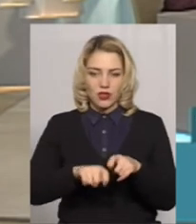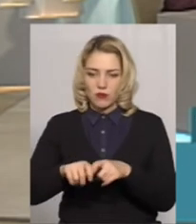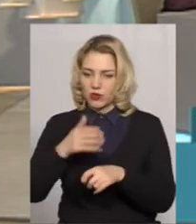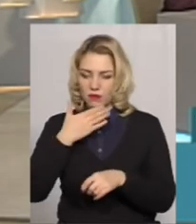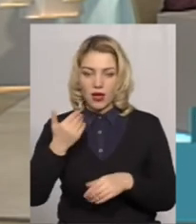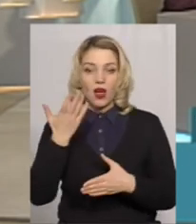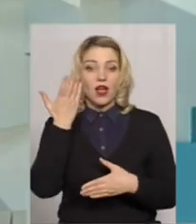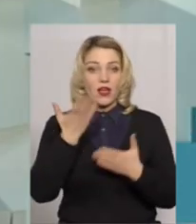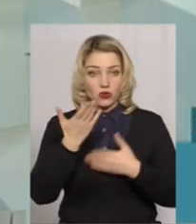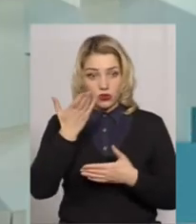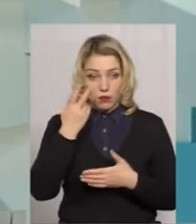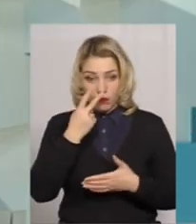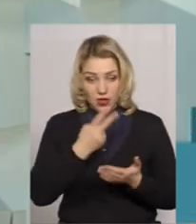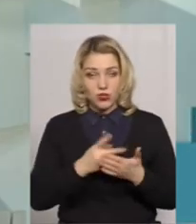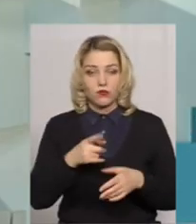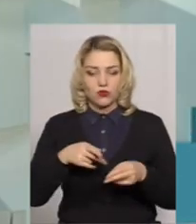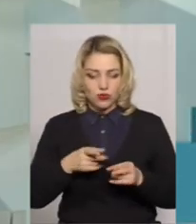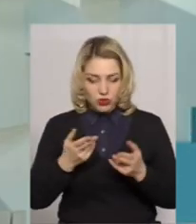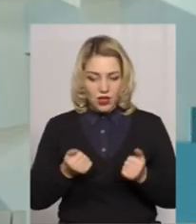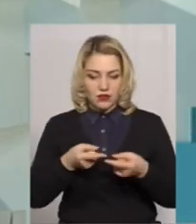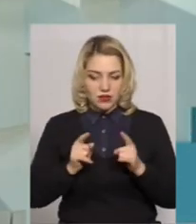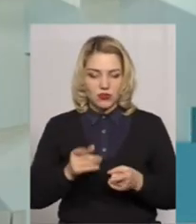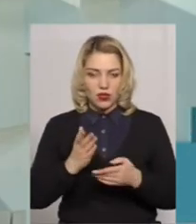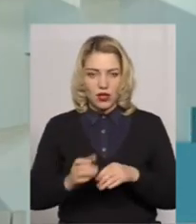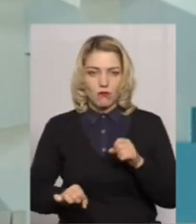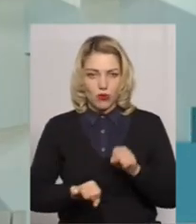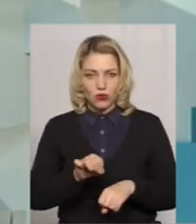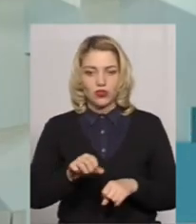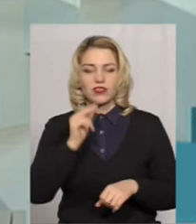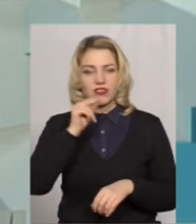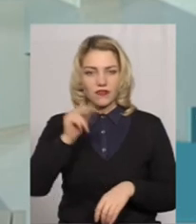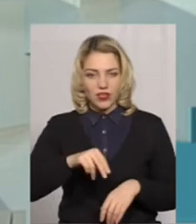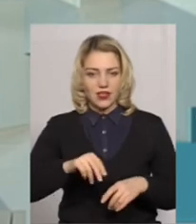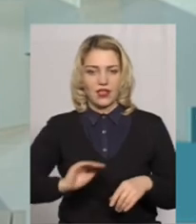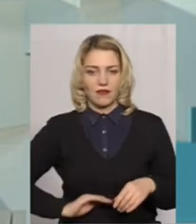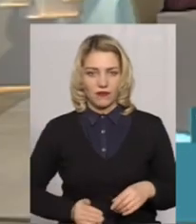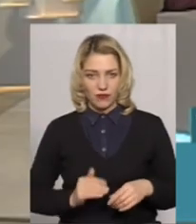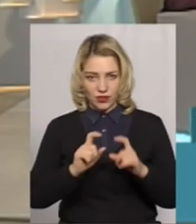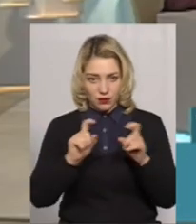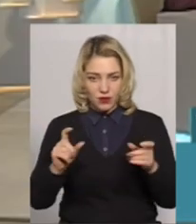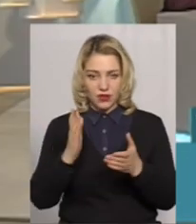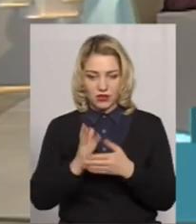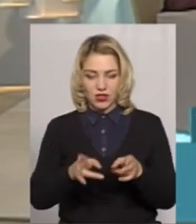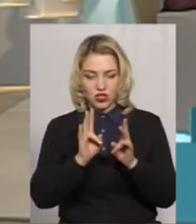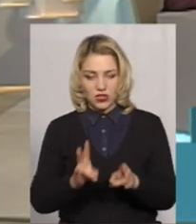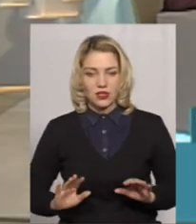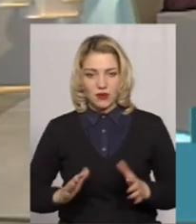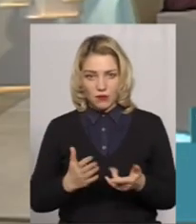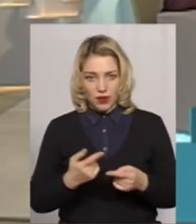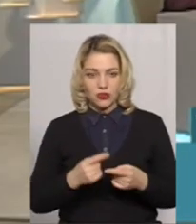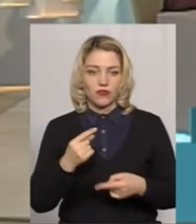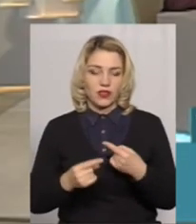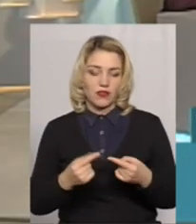Якщо ми бачимо, що, да, дійсно, порушення мають місце, і з вини роботодавця стався нещасний випадок, в нас є такі